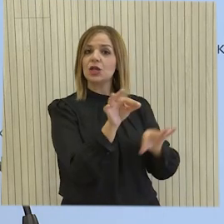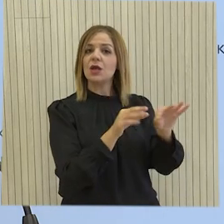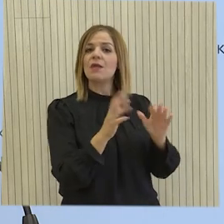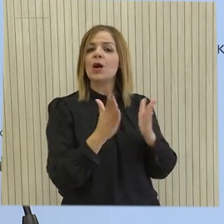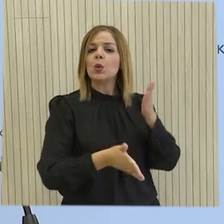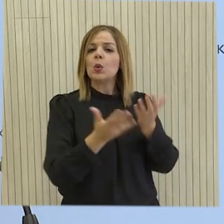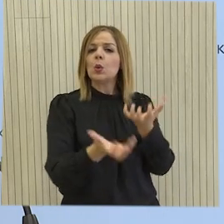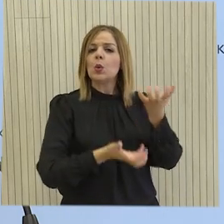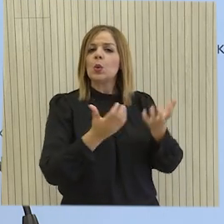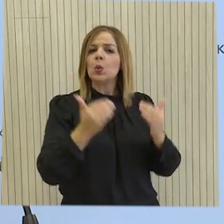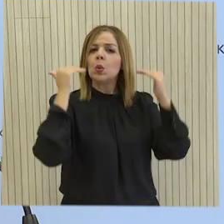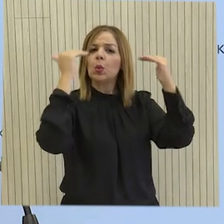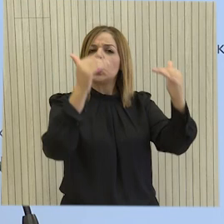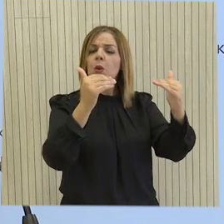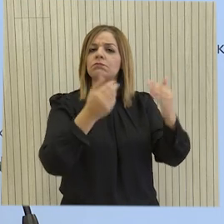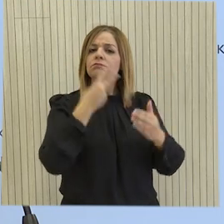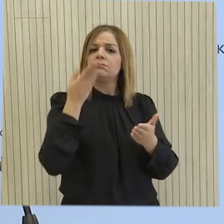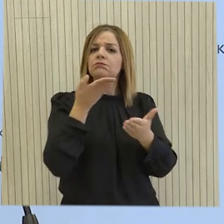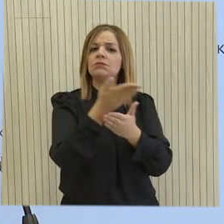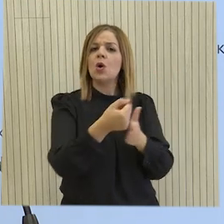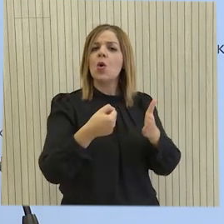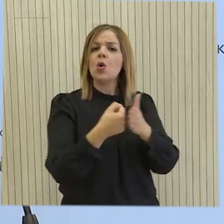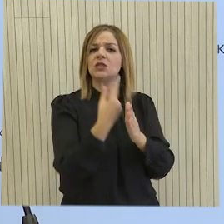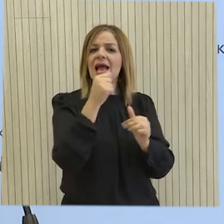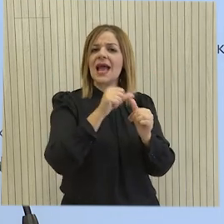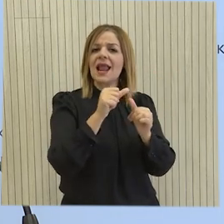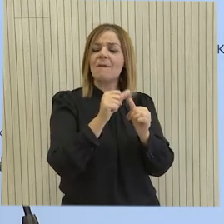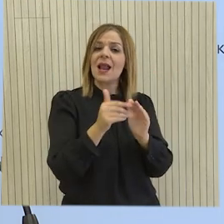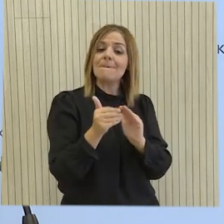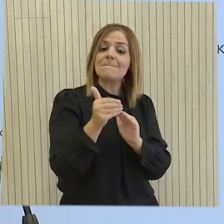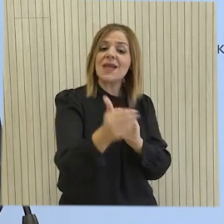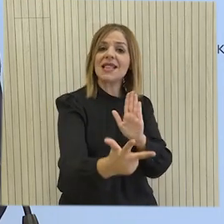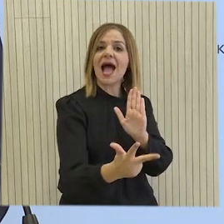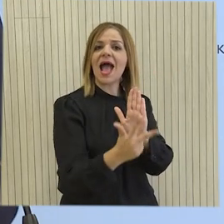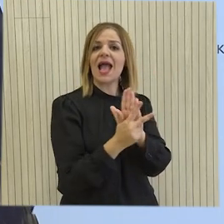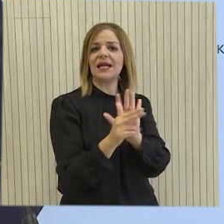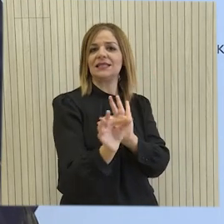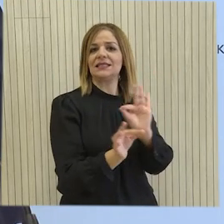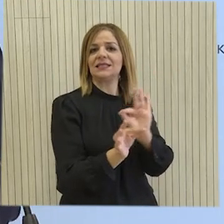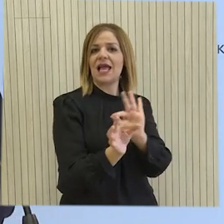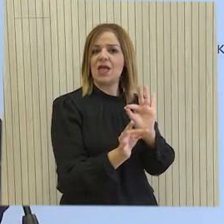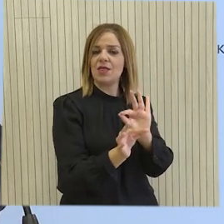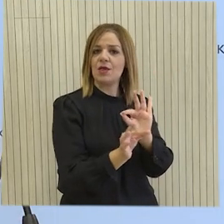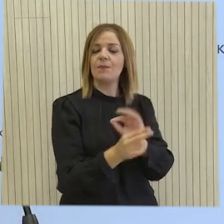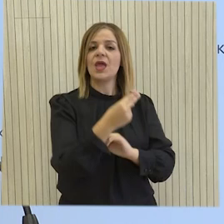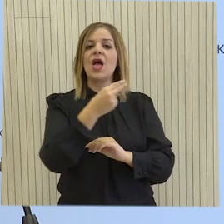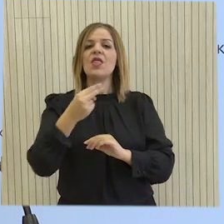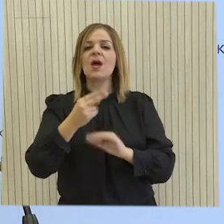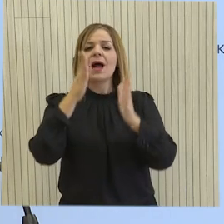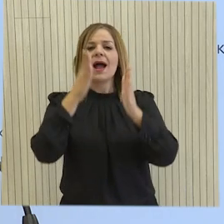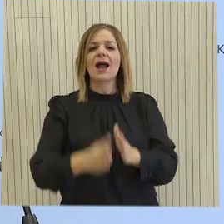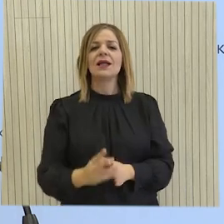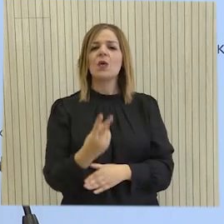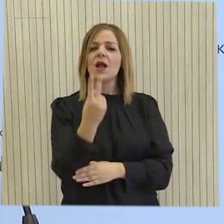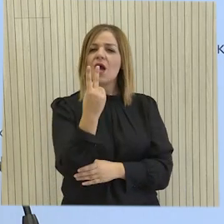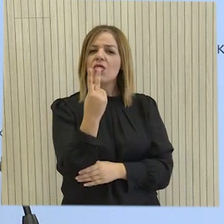θερμομόνωση οροφών παράταση υποβολής αιτήσεων μέχρι ένα μήνα μετά την έγκριση του νέου σχεδίου χορηγιών. Για την κατηγορία 2